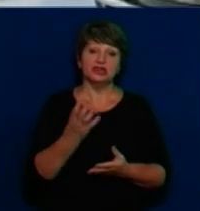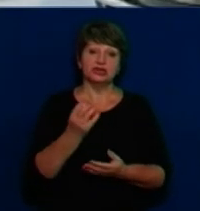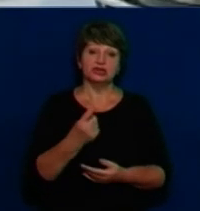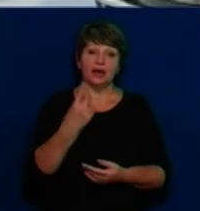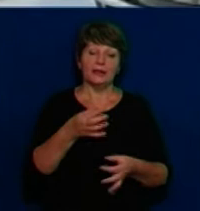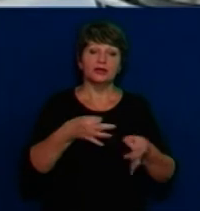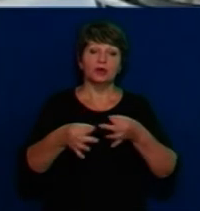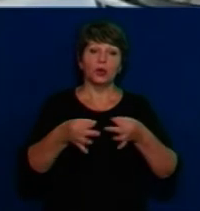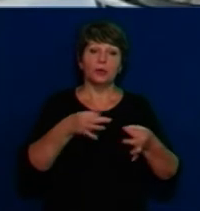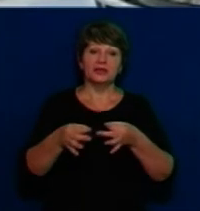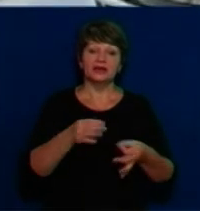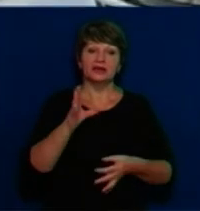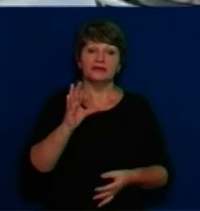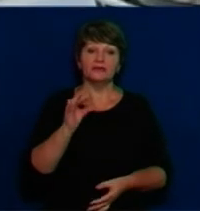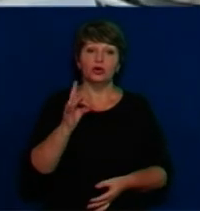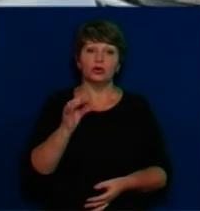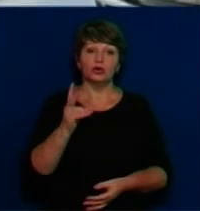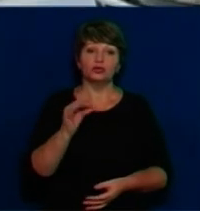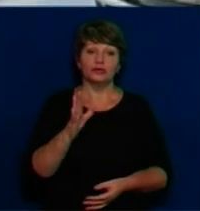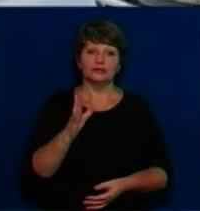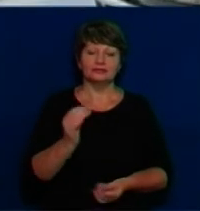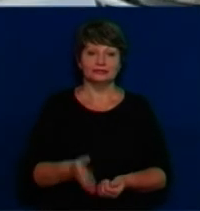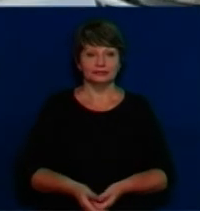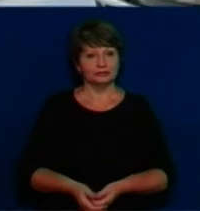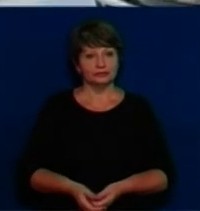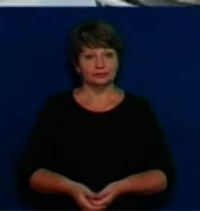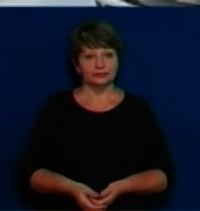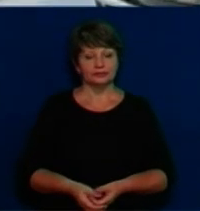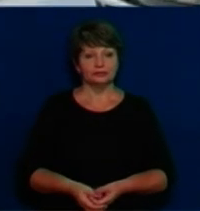Сергія Воронова. Він висловив свою точку зору. Давайте його послухаємо. Прошу.